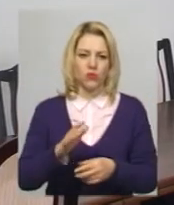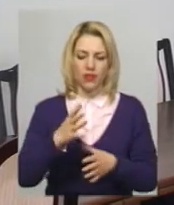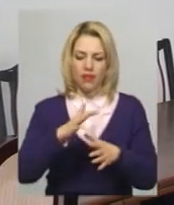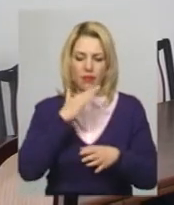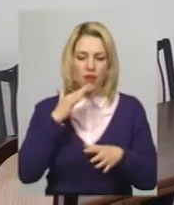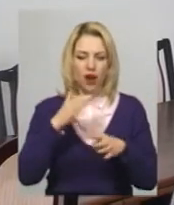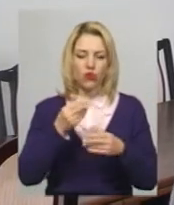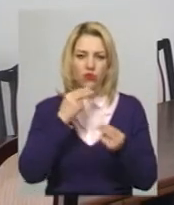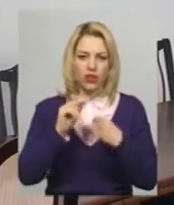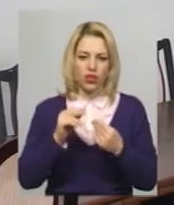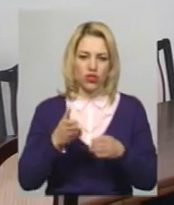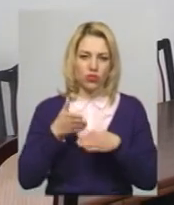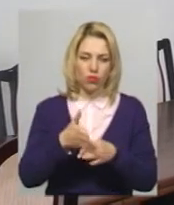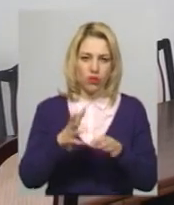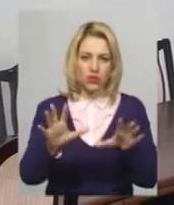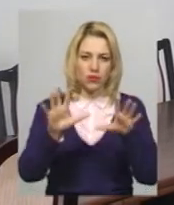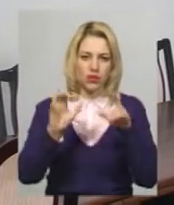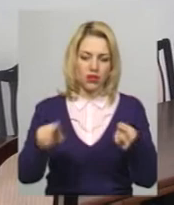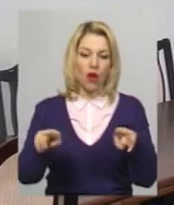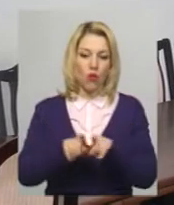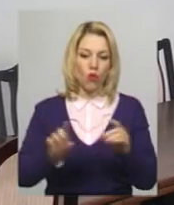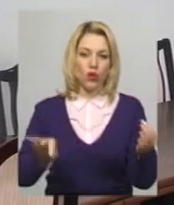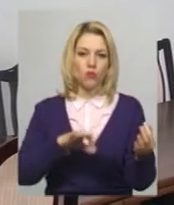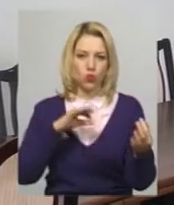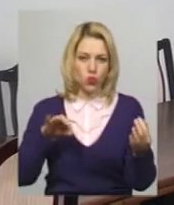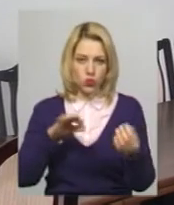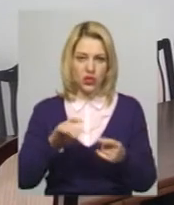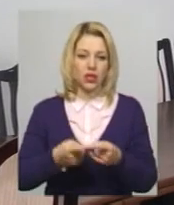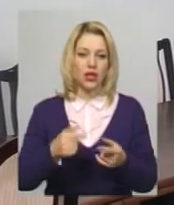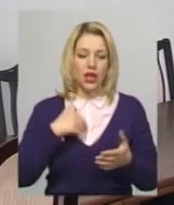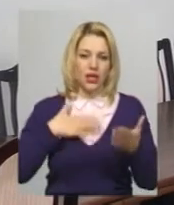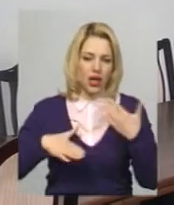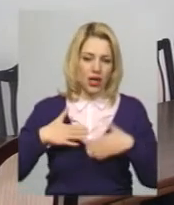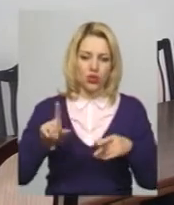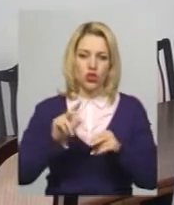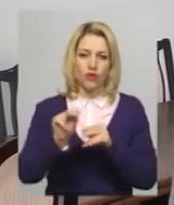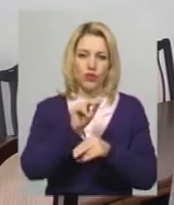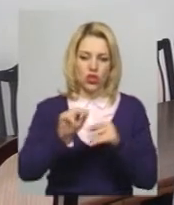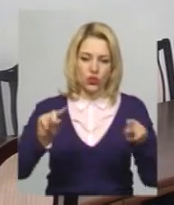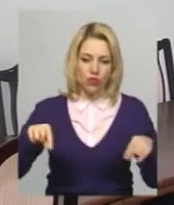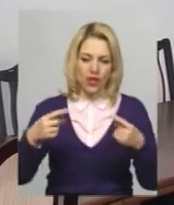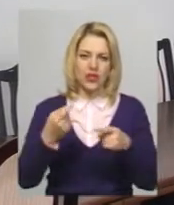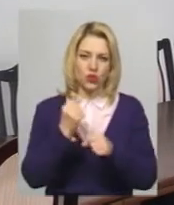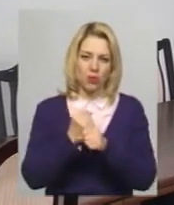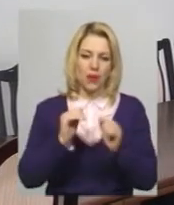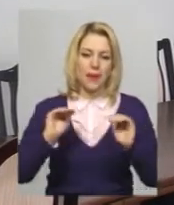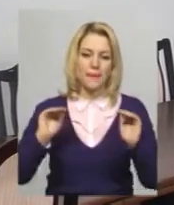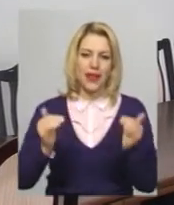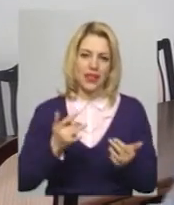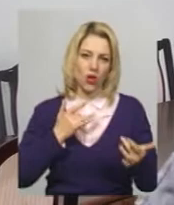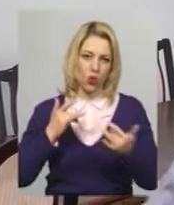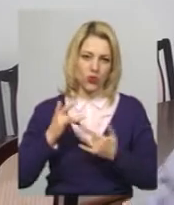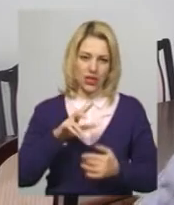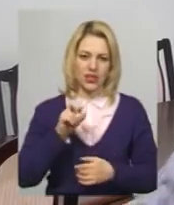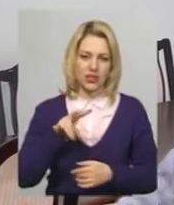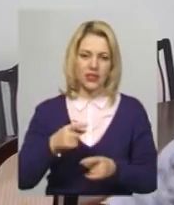сприяє сприйняттю такої музики. Я радий з того, що ми відреставрували, зробили цей малий концертний зал. І це буде